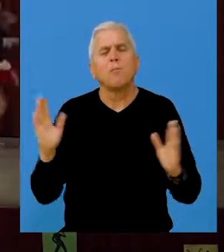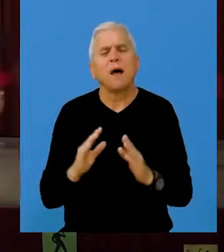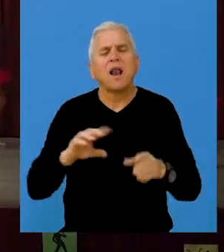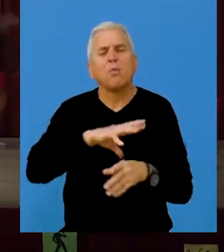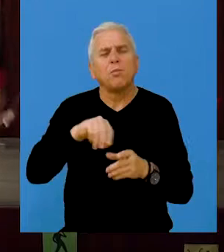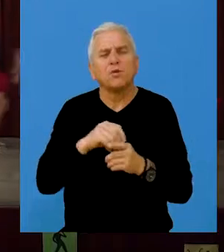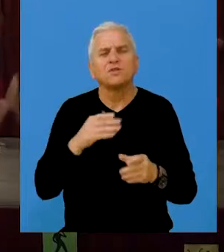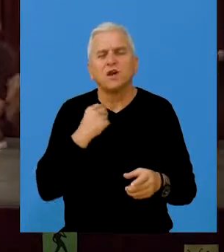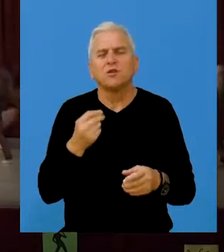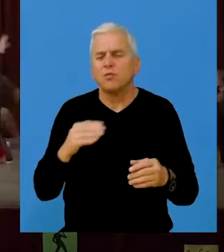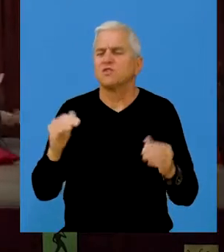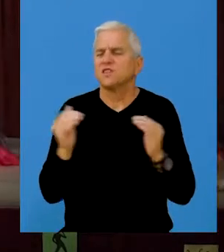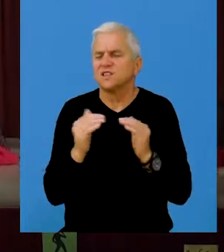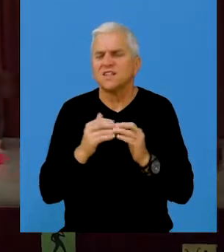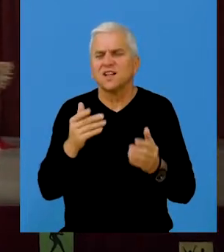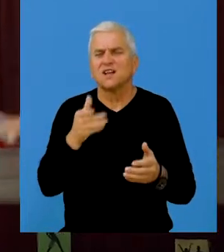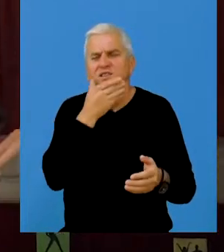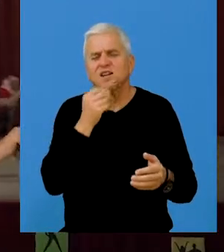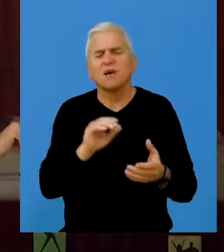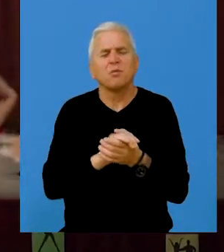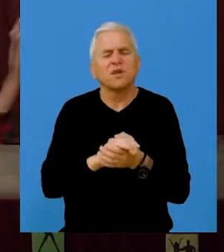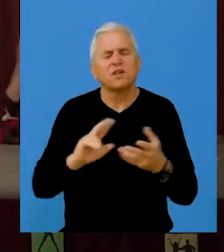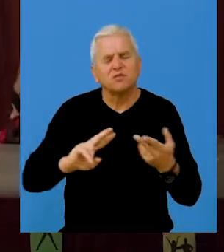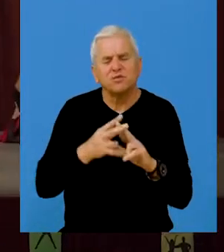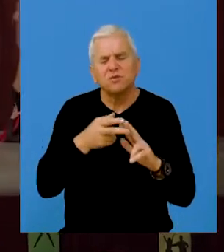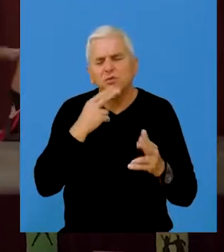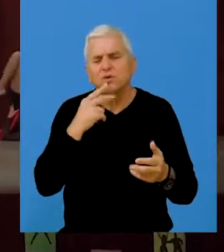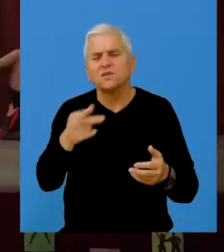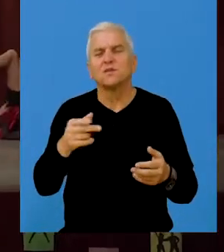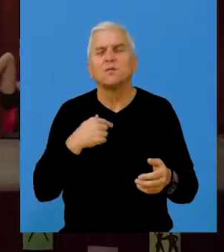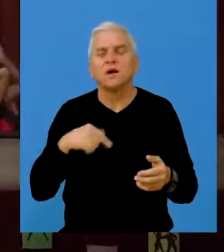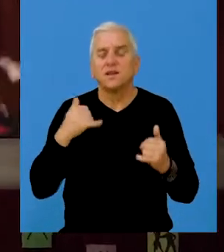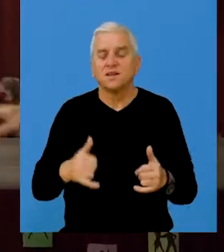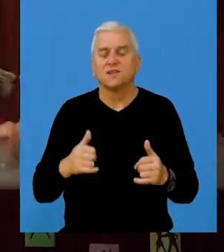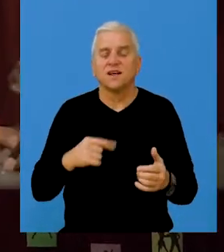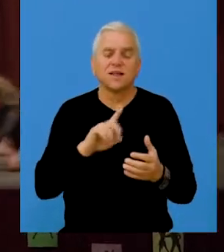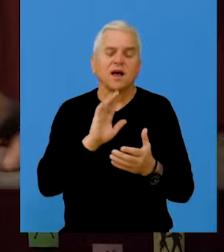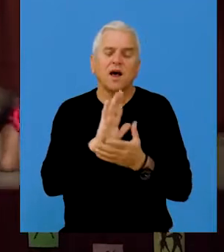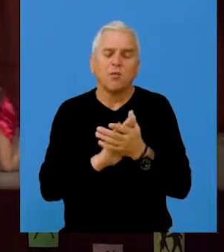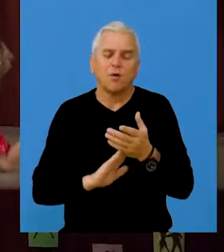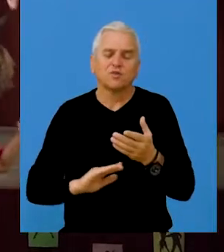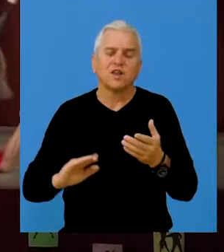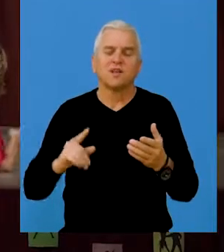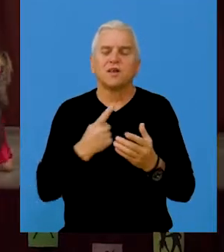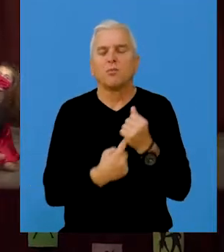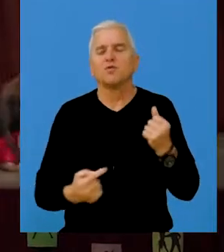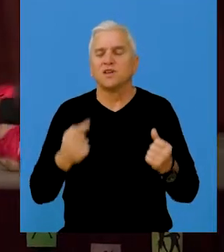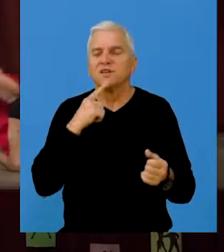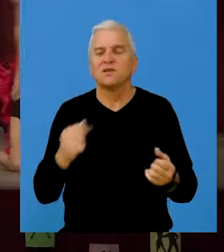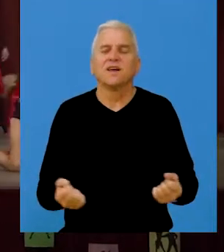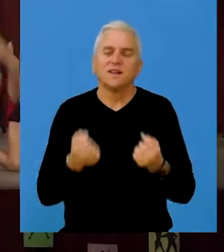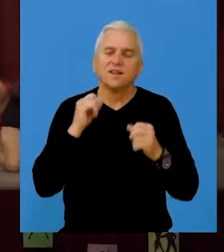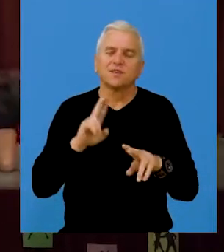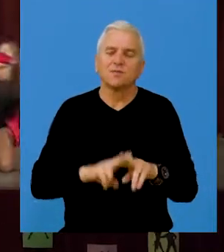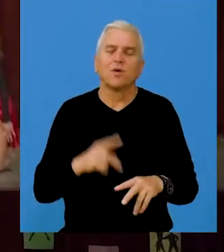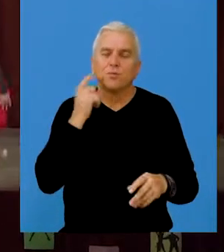društvo, manja porodica, veoma se dobro slažemo, lepo smo se združili, međutim meni je ovo bio posljednji nastup,